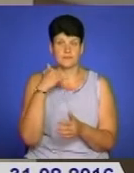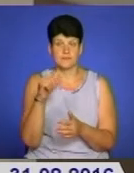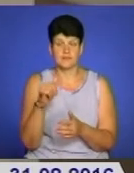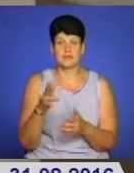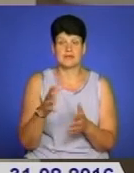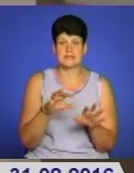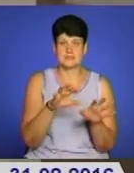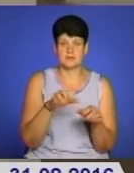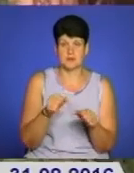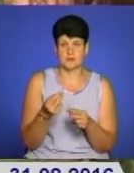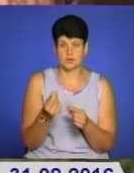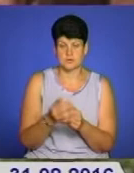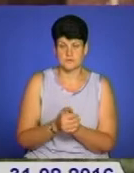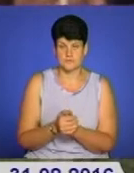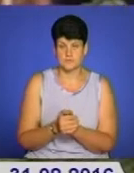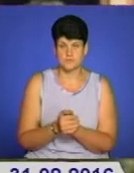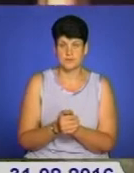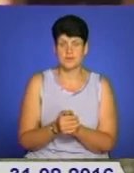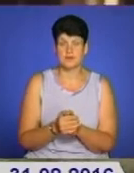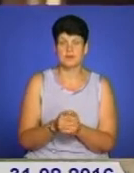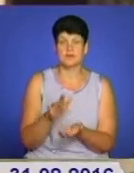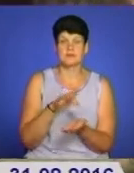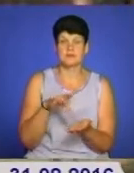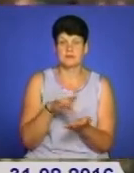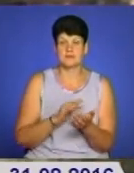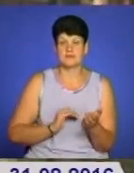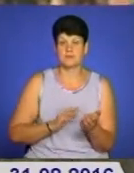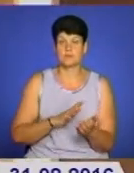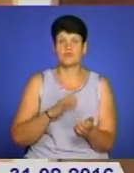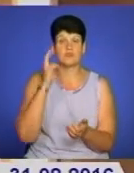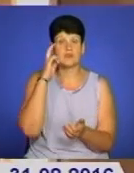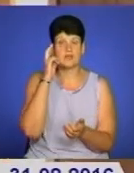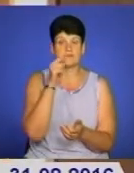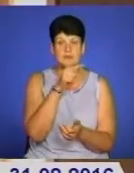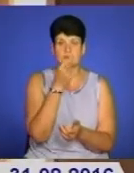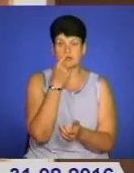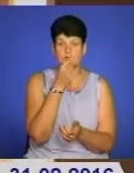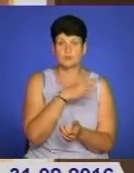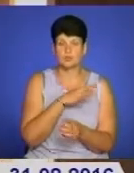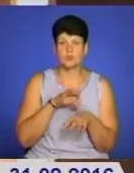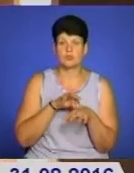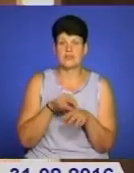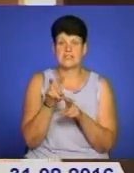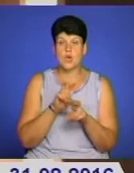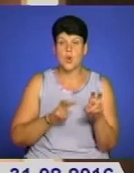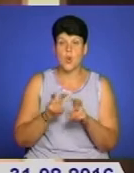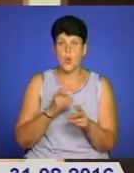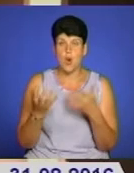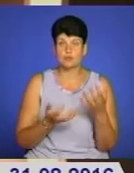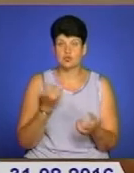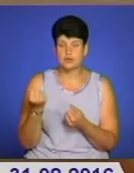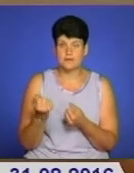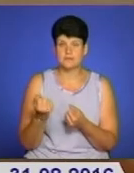заводівала їхніми коштами. Осередок шахрайської фірми знаходився в Києві. Там нещодавно були проведені обшуки. Вилучено ряд